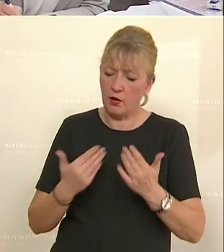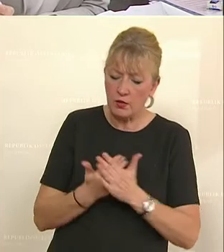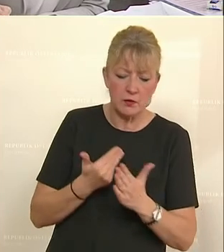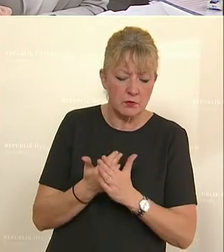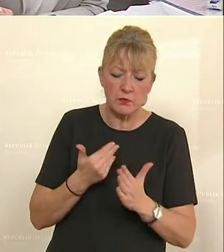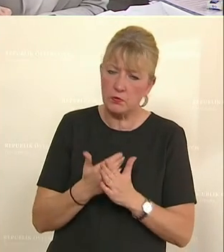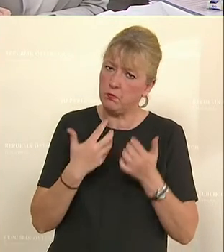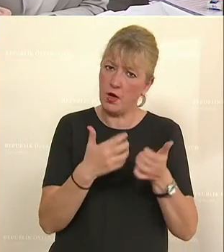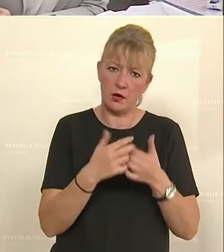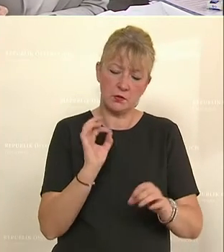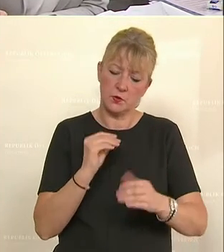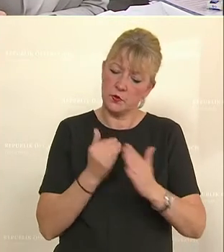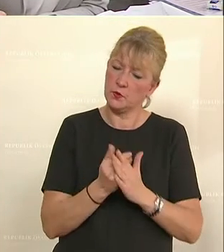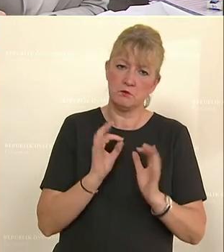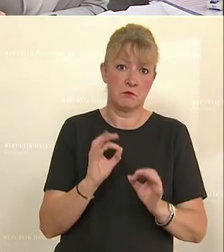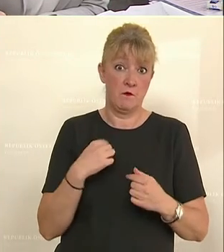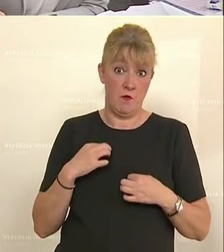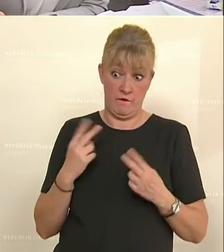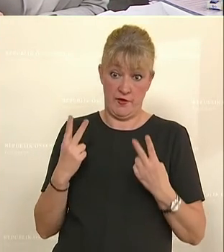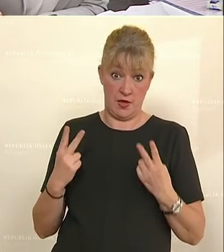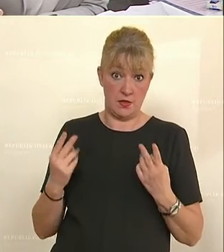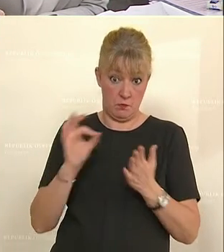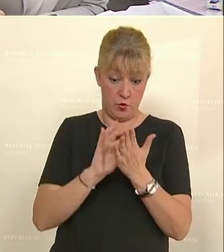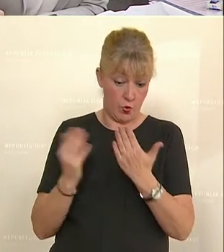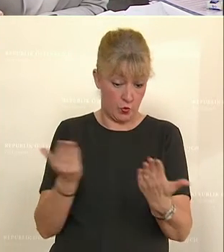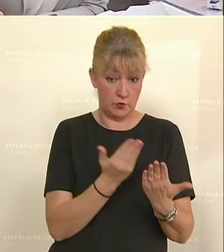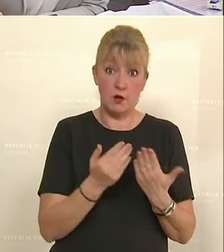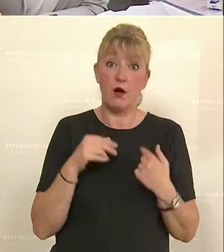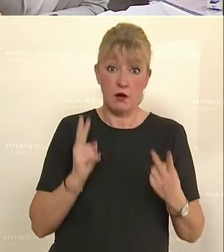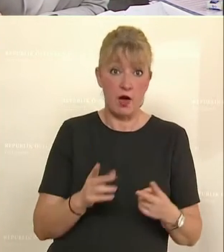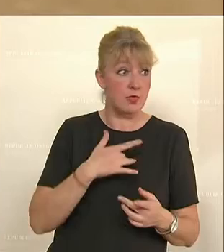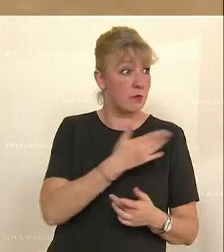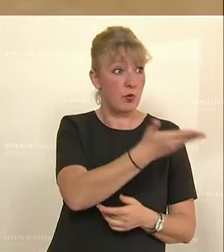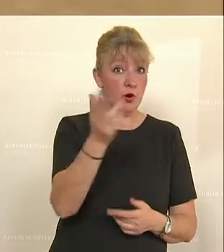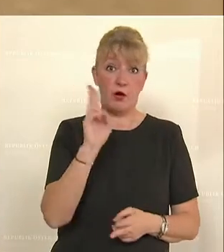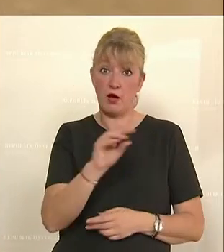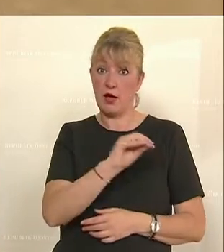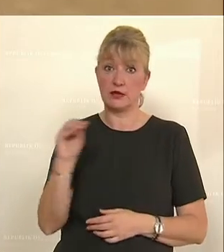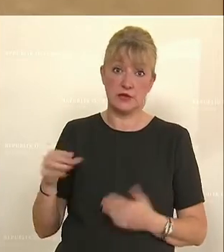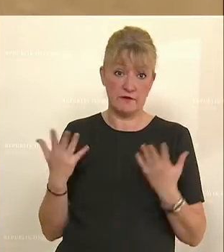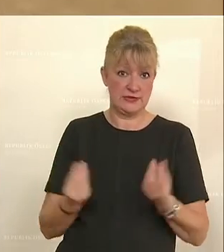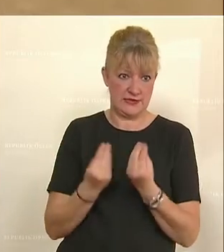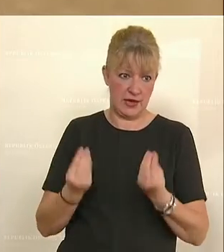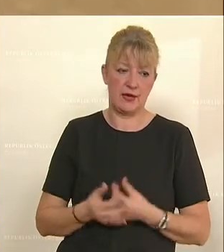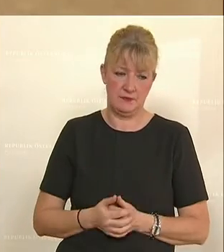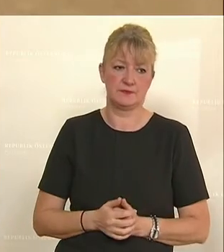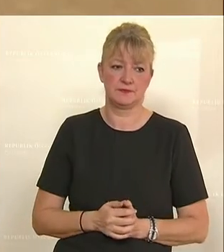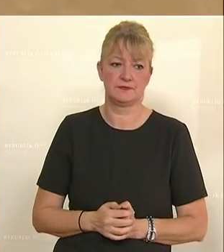Berichte, weil das für uns ein ganz wesentlicher Faktor ist, damit wir auch wirklich den Bürgerinnen sagen können, was Sache ist.